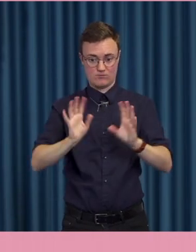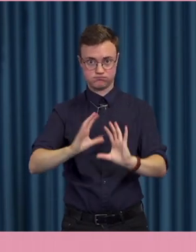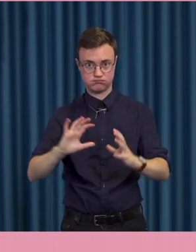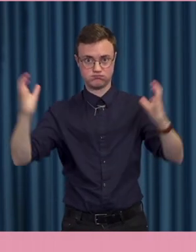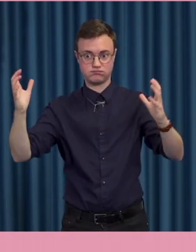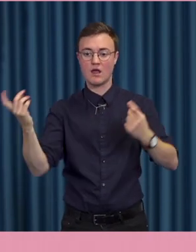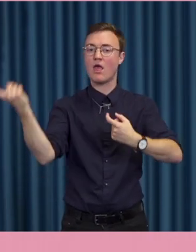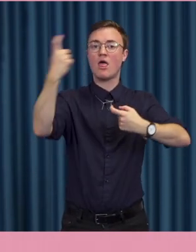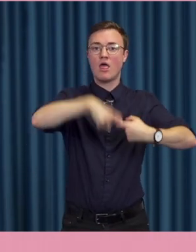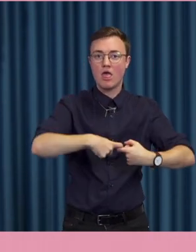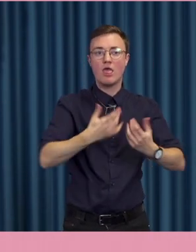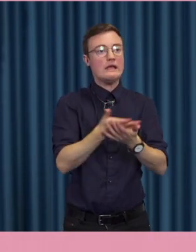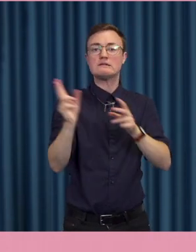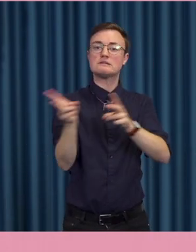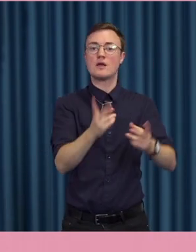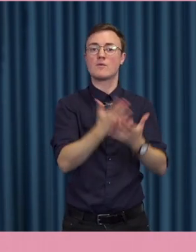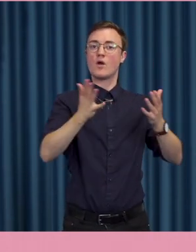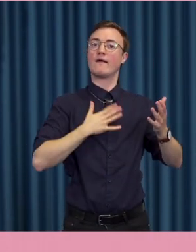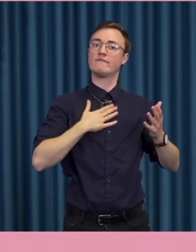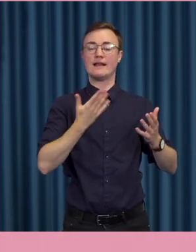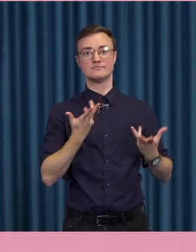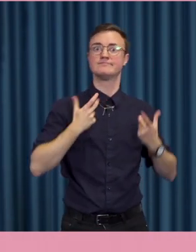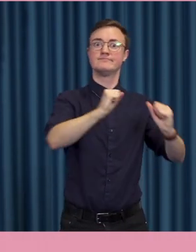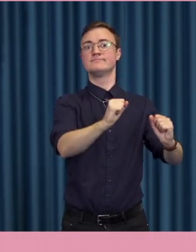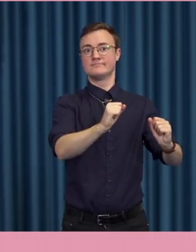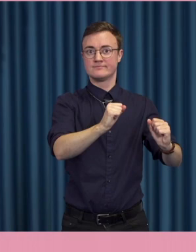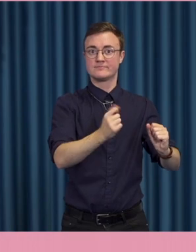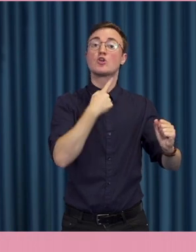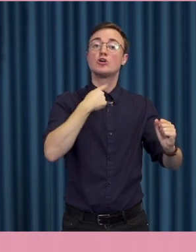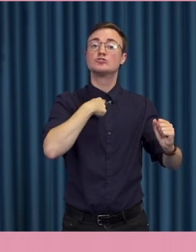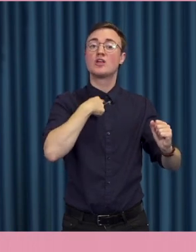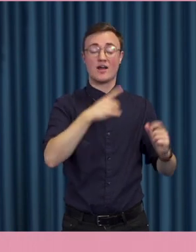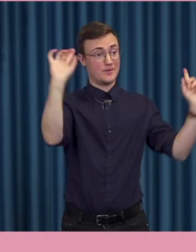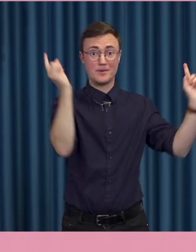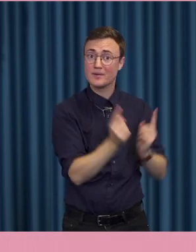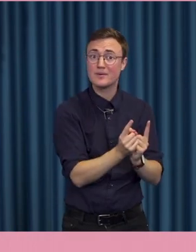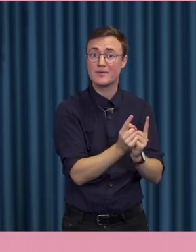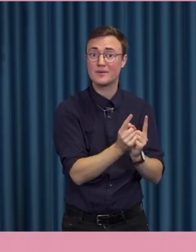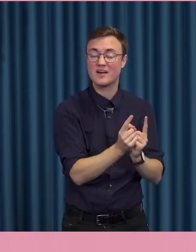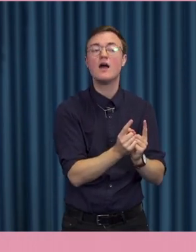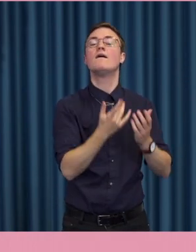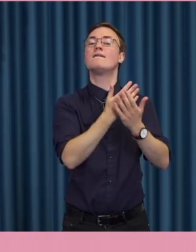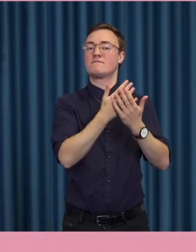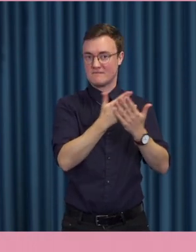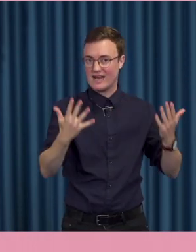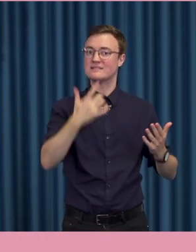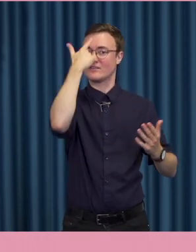med nedgång i valdeltagande och engagemang. Distraktion är den föreslagna förklaringen. När internetanvändande ersätter